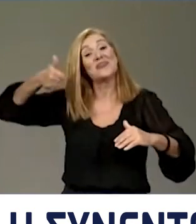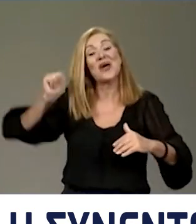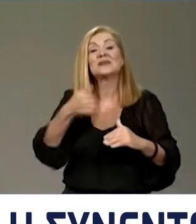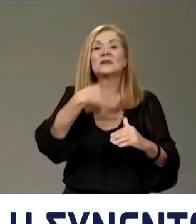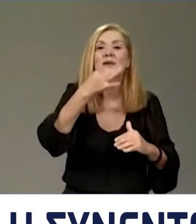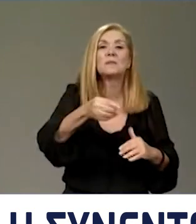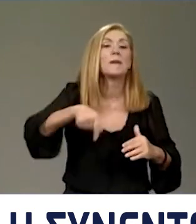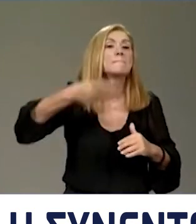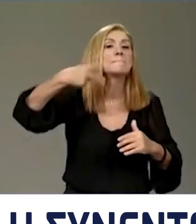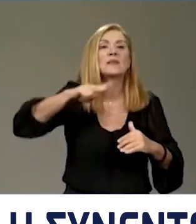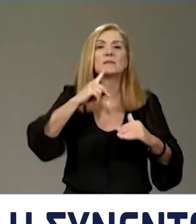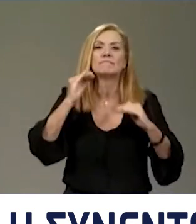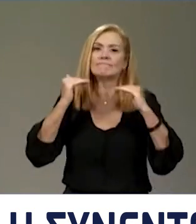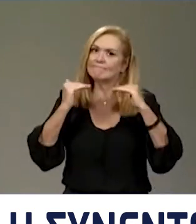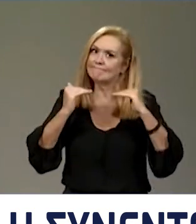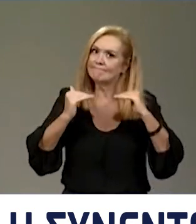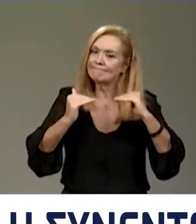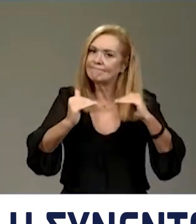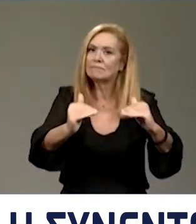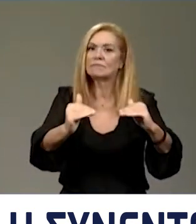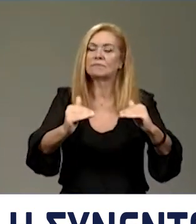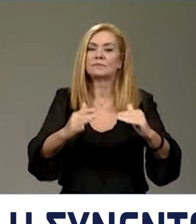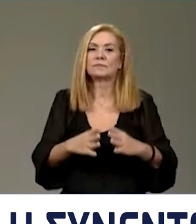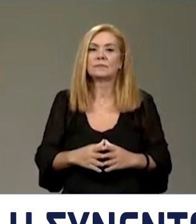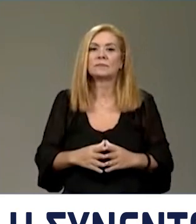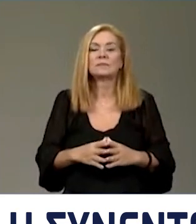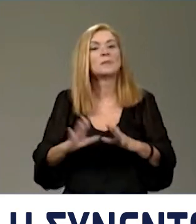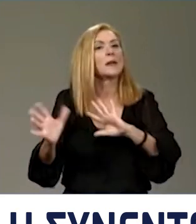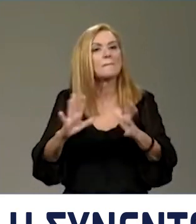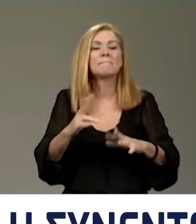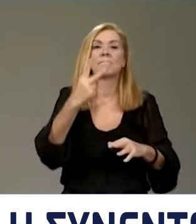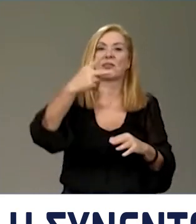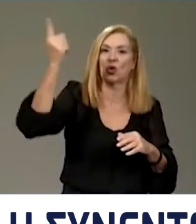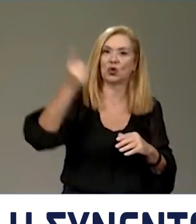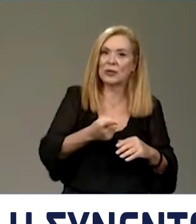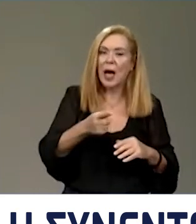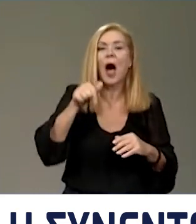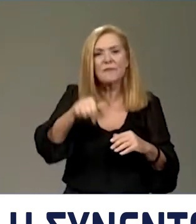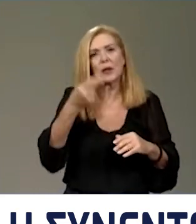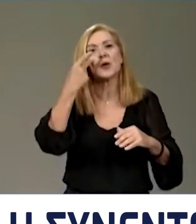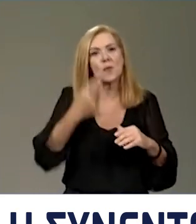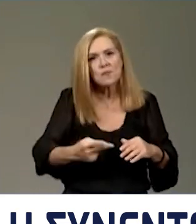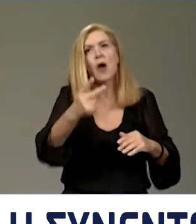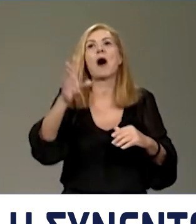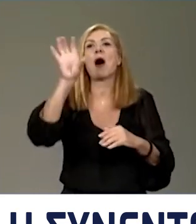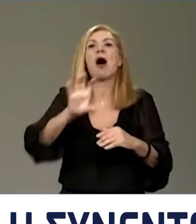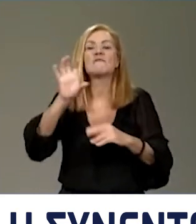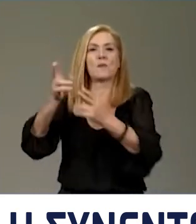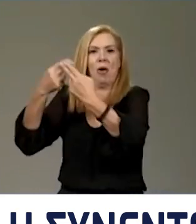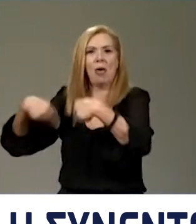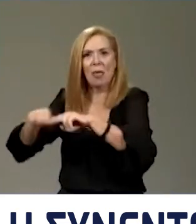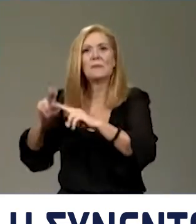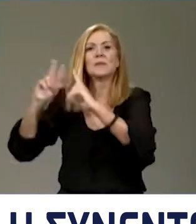σταθεροποίησης του πληθωρισμού γύρω στο 2%. Αυτή είναι και η πρόβλεψη της Ευρωπαϊκής Επιτροπής.